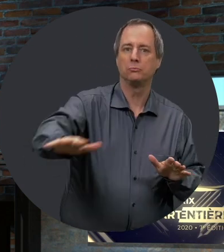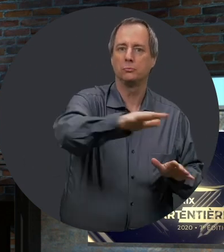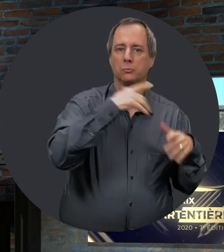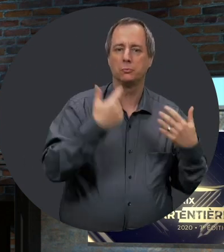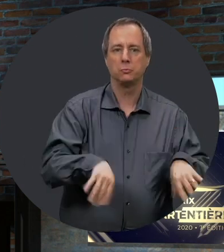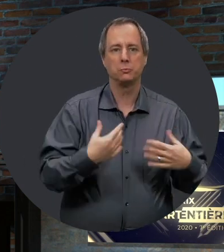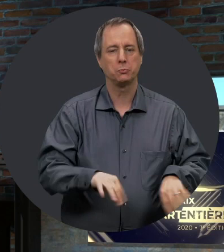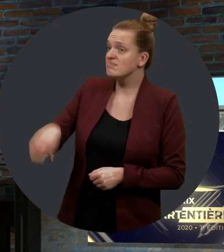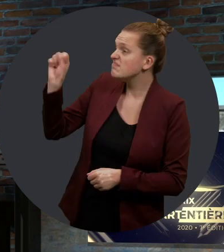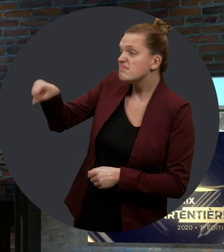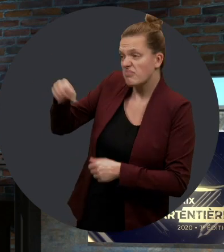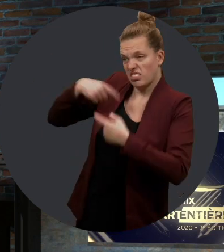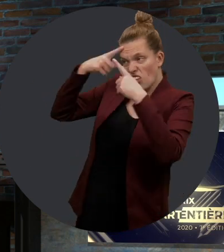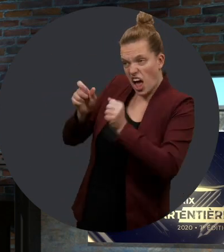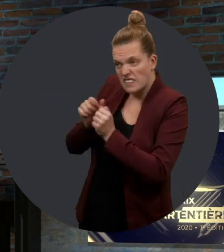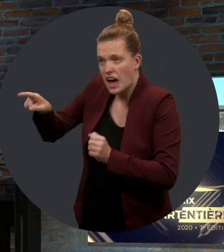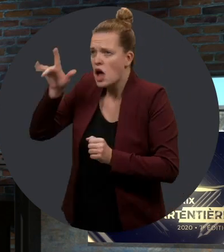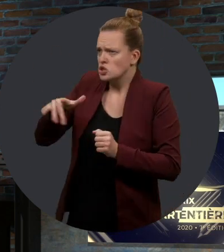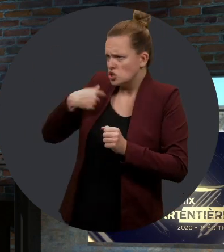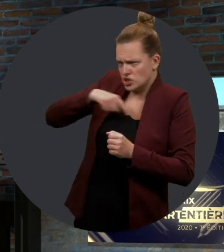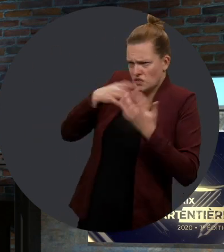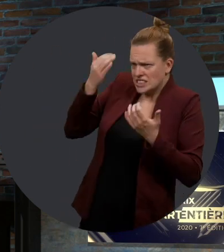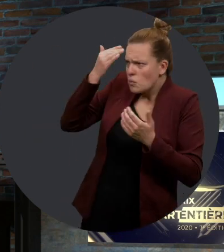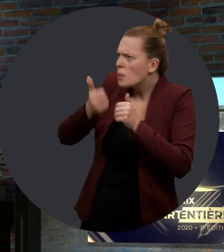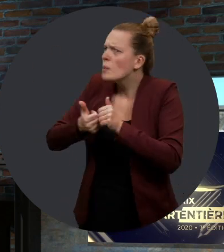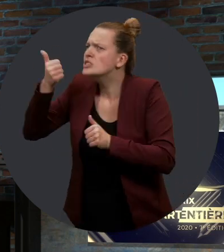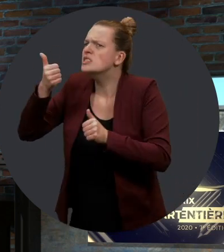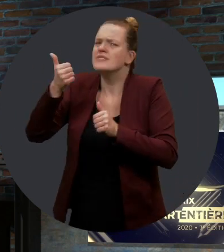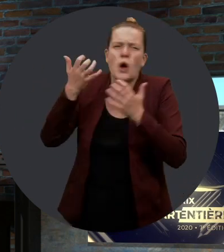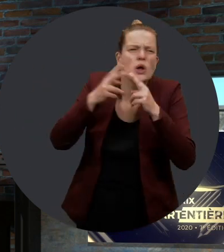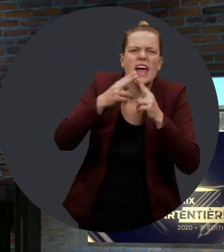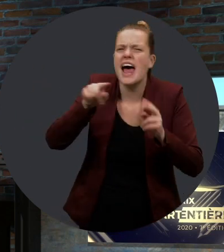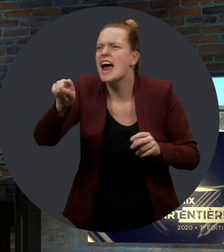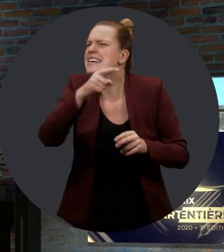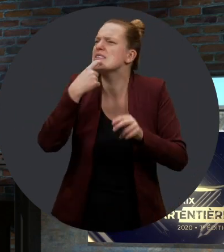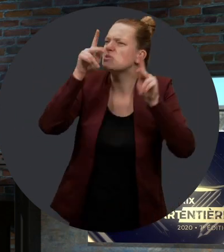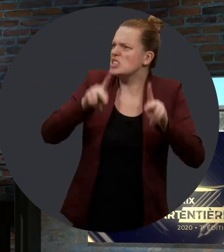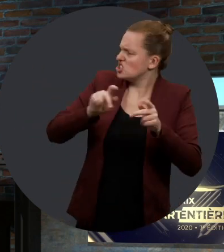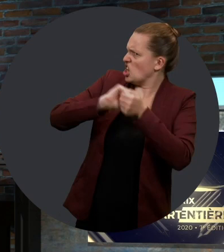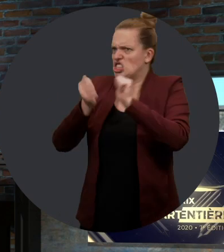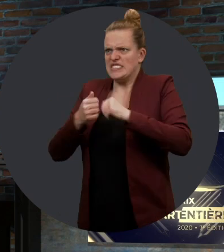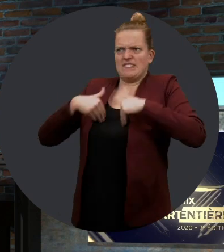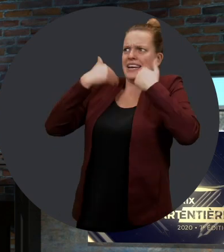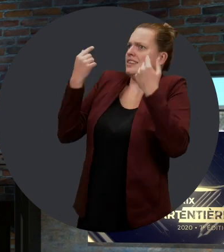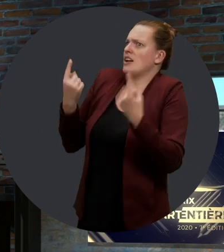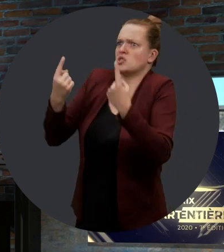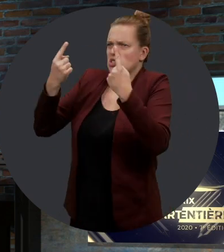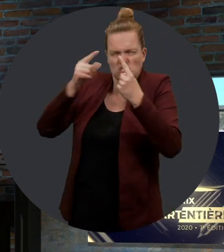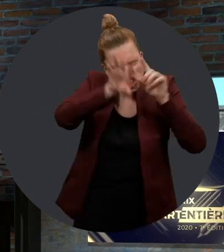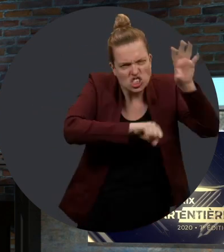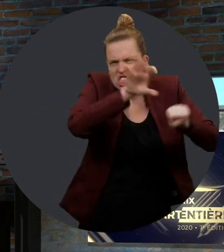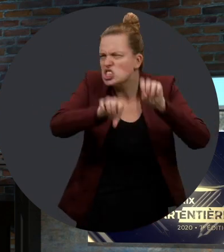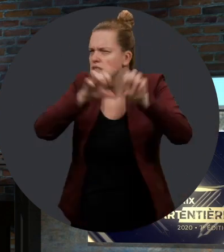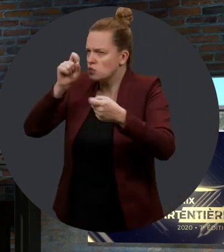qui nous ont vraiment touchés. Oui, bien je suis d'accord avec vous parce qu'on veut en savoir plus, on veut connaître ces personnes qui changent la vie des autres, qui